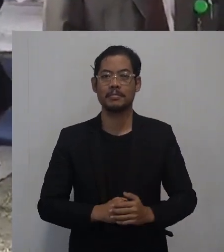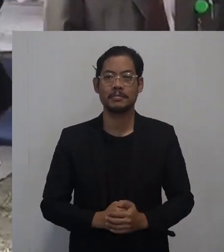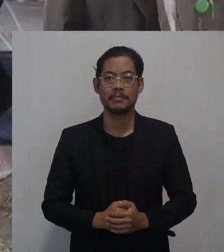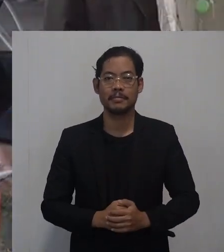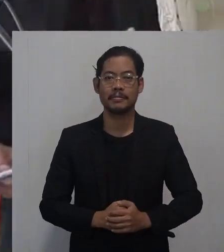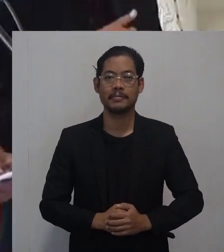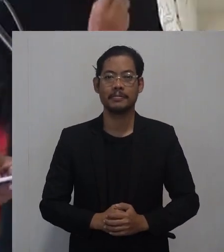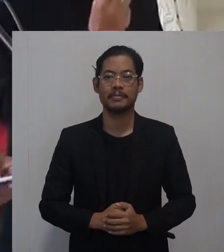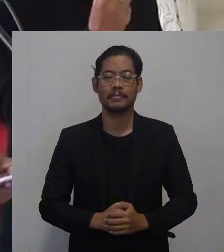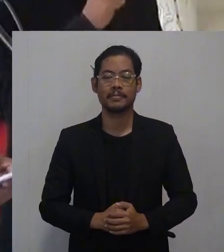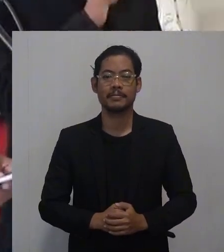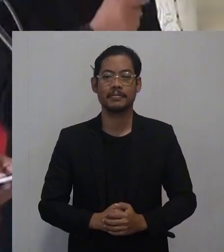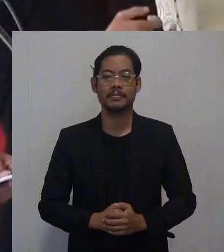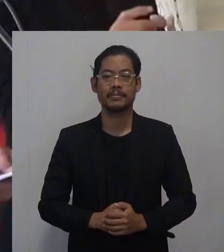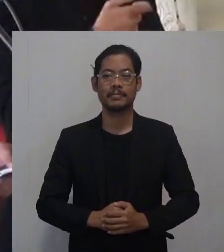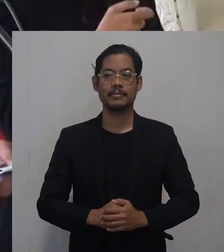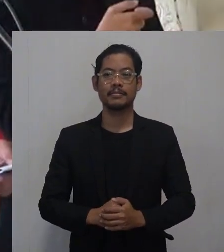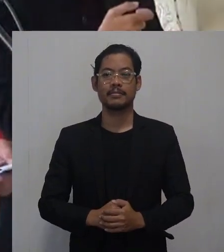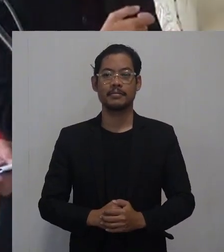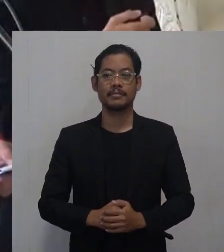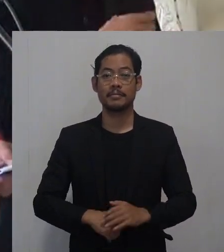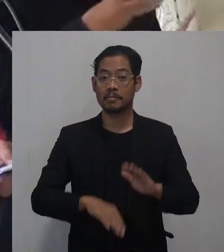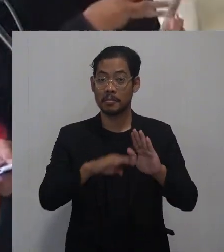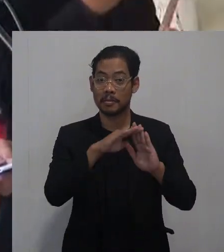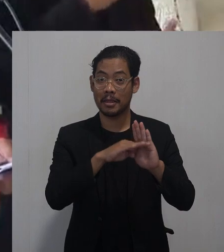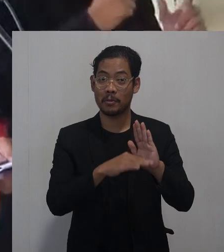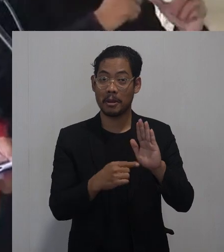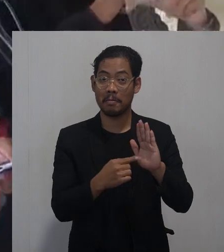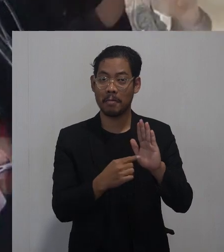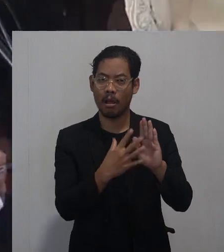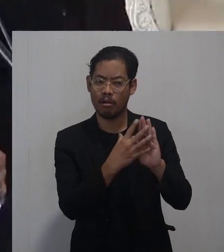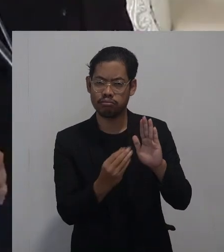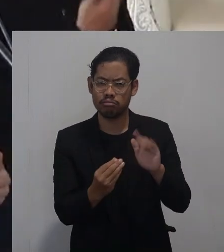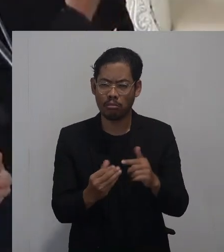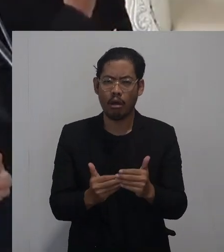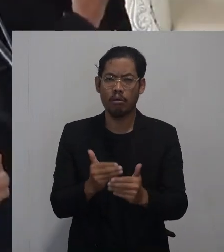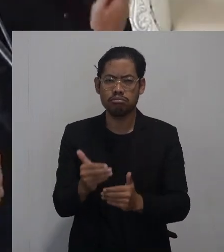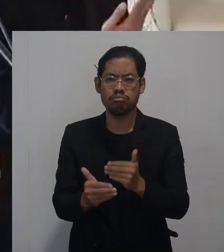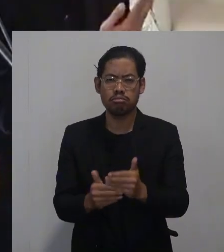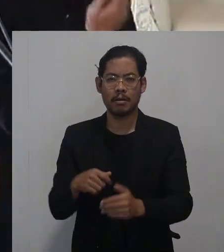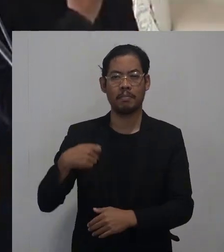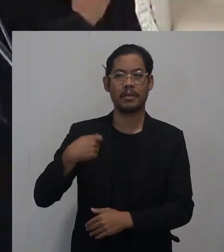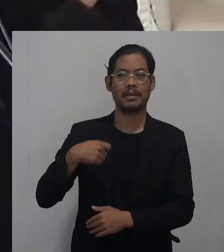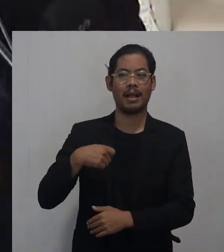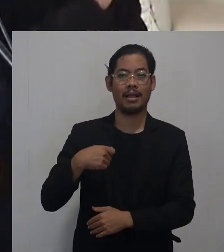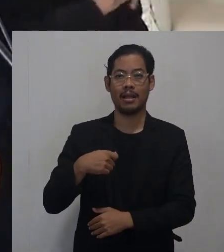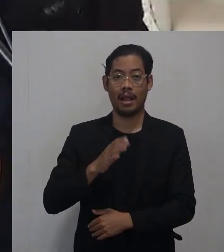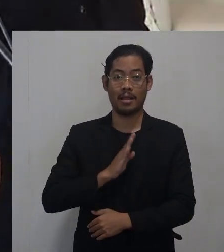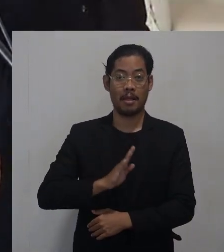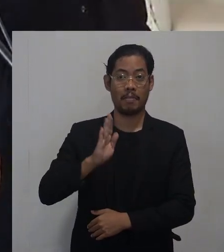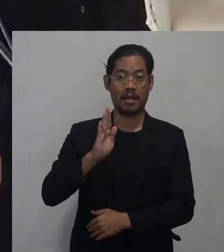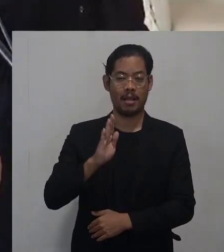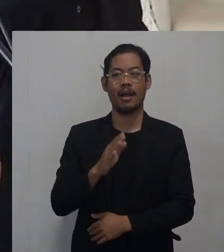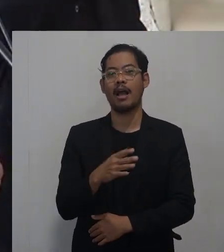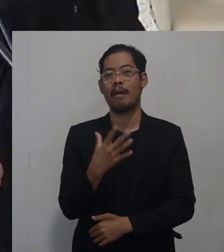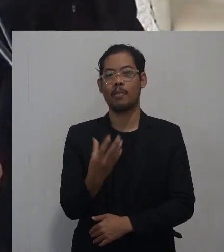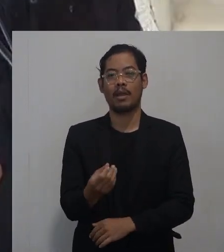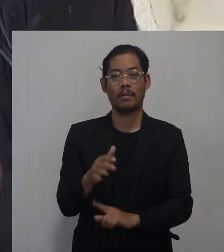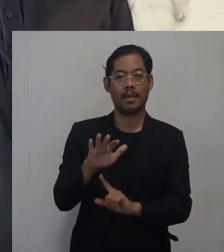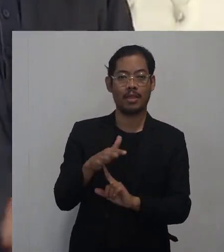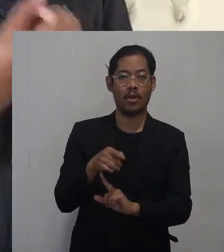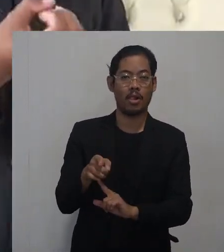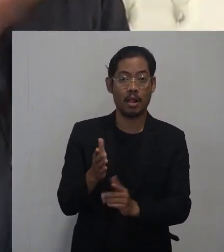-undangan. Guna melaksanakan amanat peraturan tersebut, maka Kantor Kementerian Agama Kabupaten Bantul